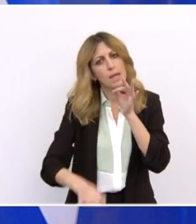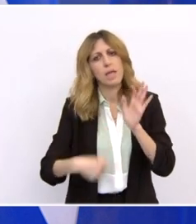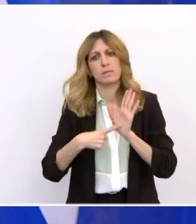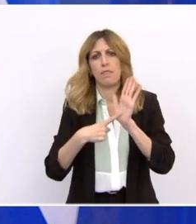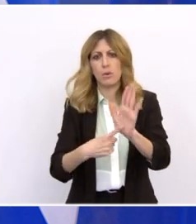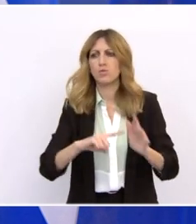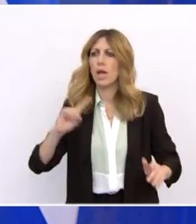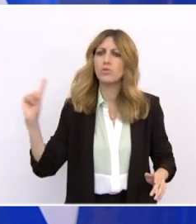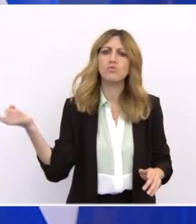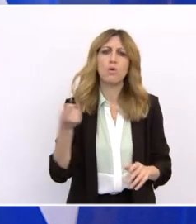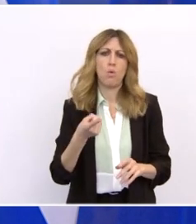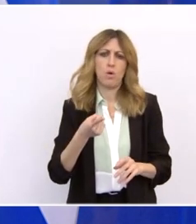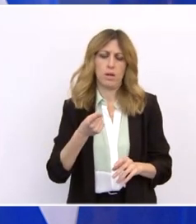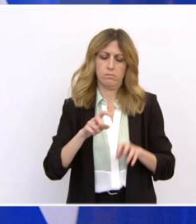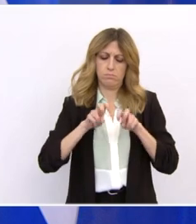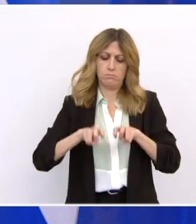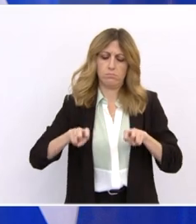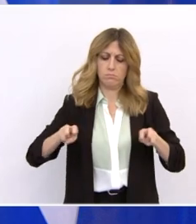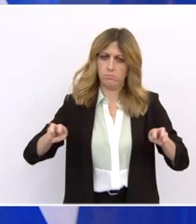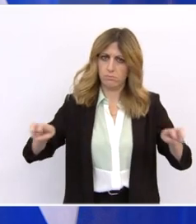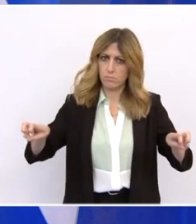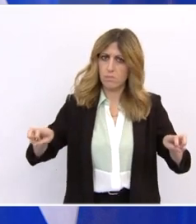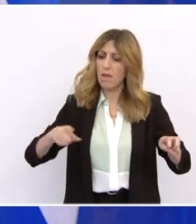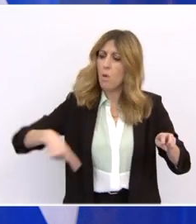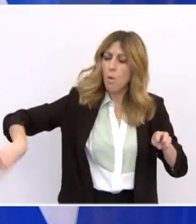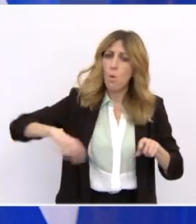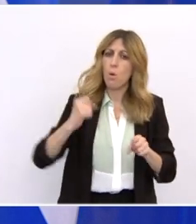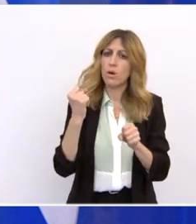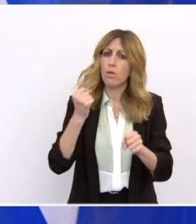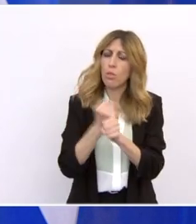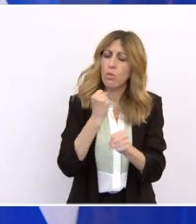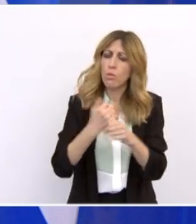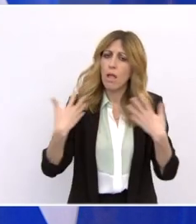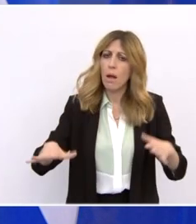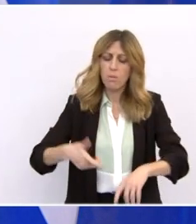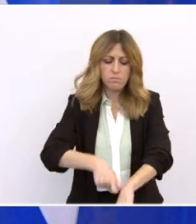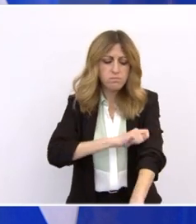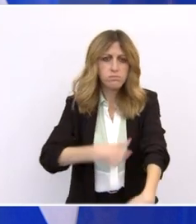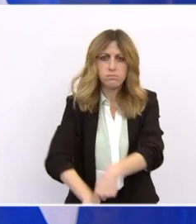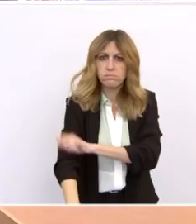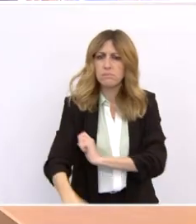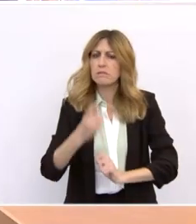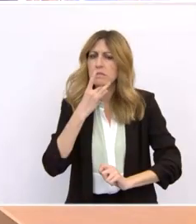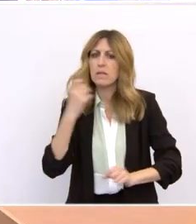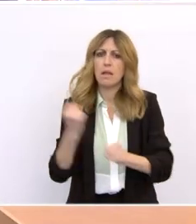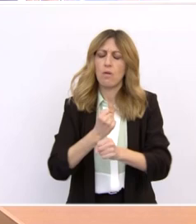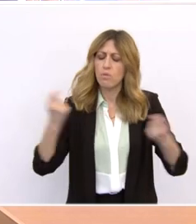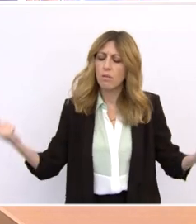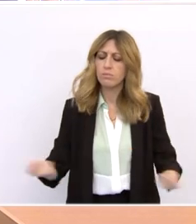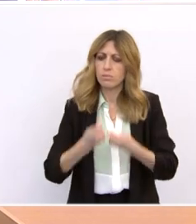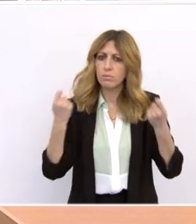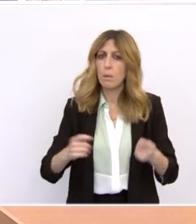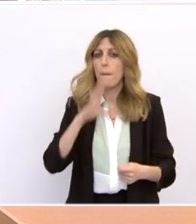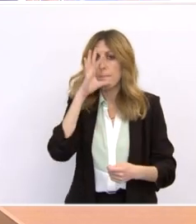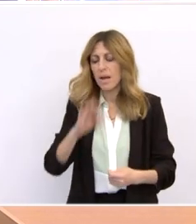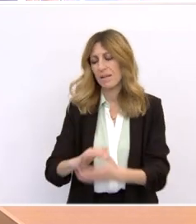αθόρυβα και αποτελεσματικά. Θέλω να τους ευχαριστήσω προσωπικά. Τους αξίζουν πραγματικά θερμά συγχαρητήρια για